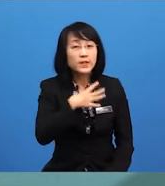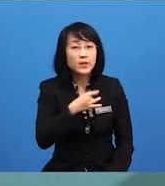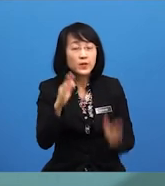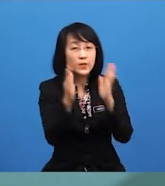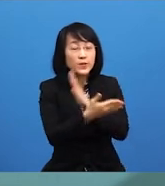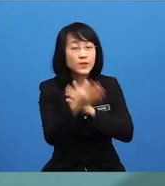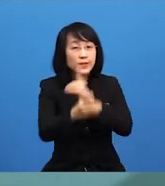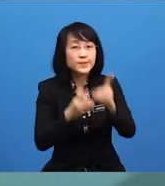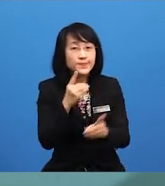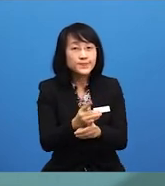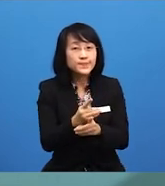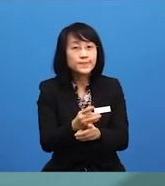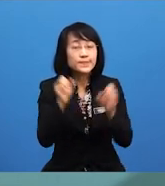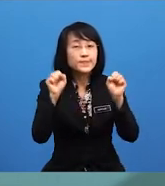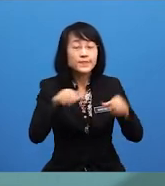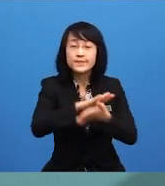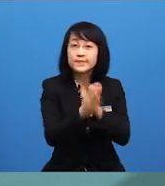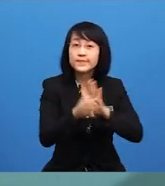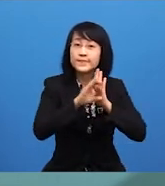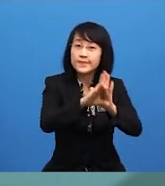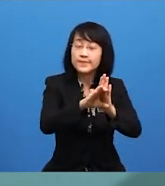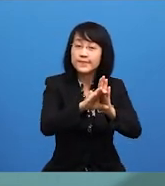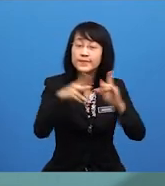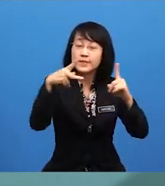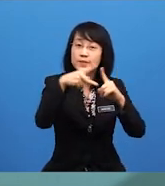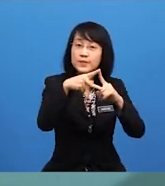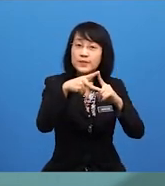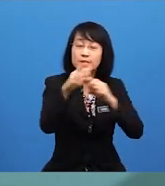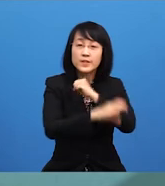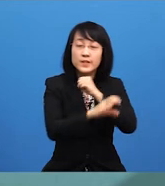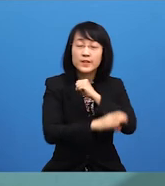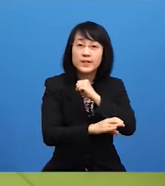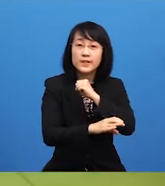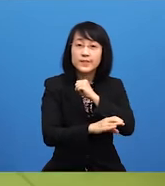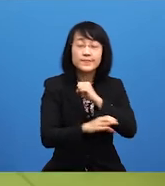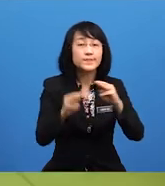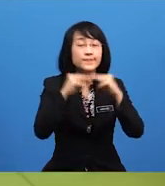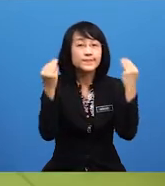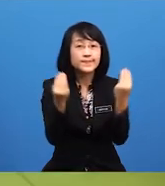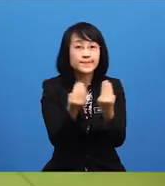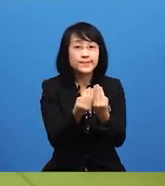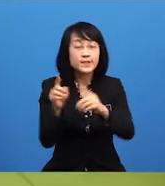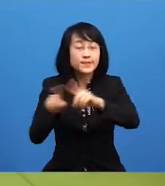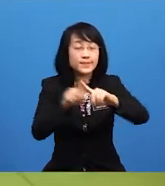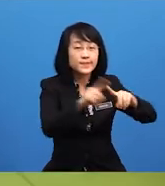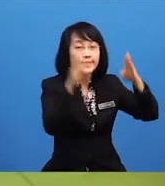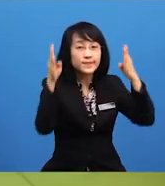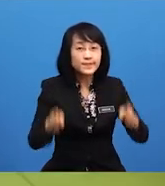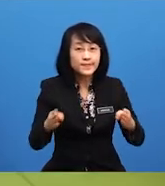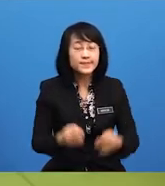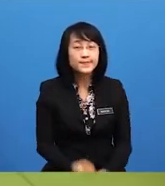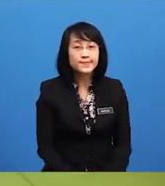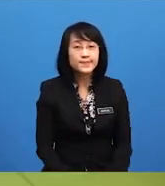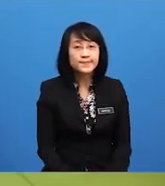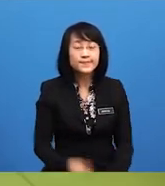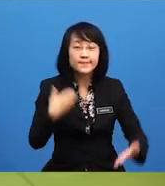dunia serta dapat menjadi contoh kepada negara bermasyarakat majmuk yang lain baiklah murid-murid semua sampai di